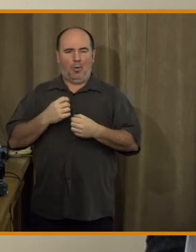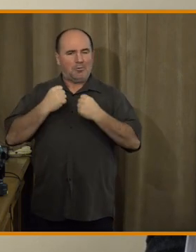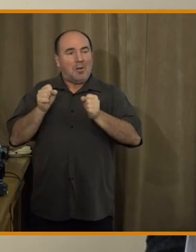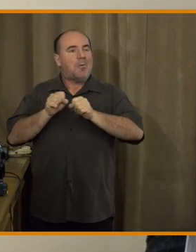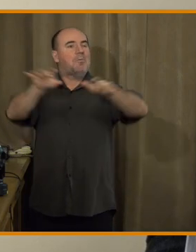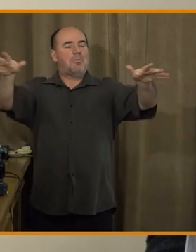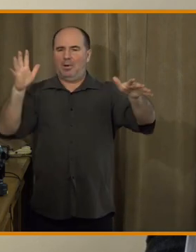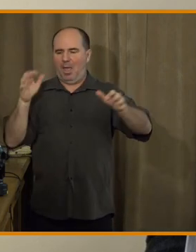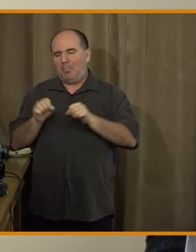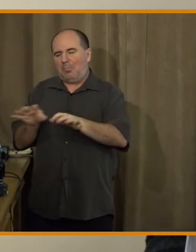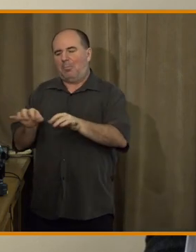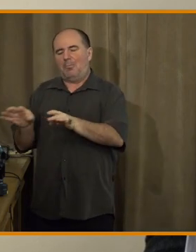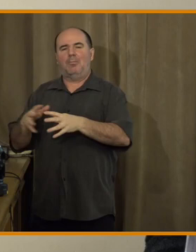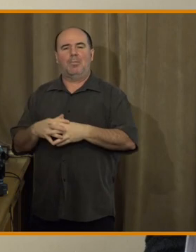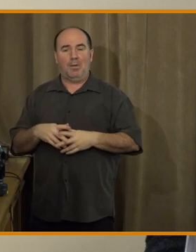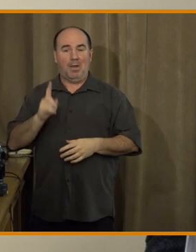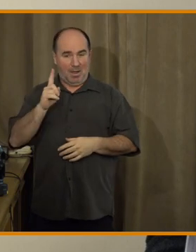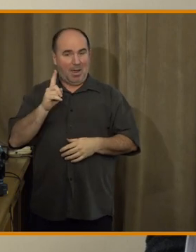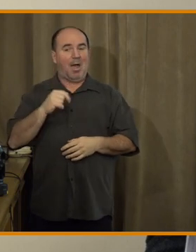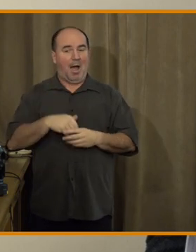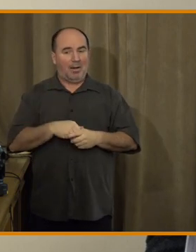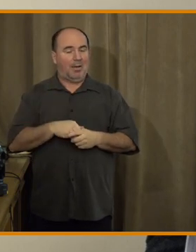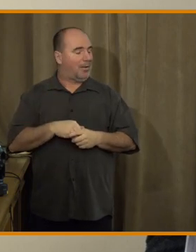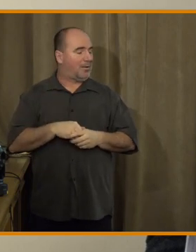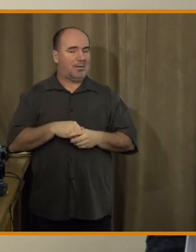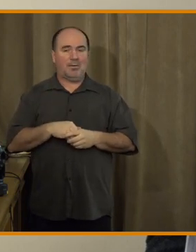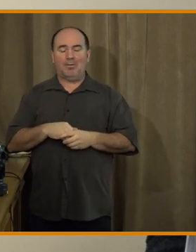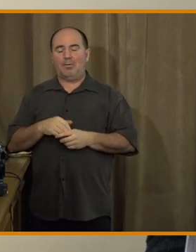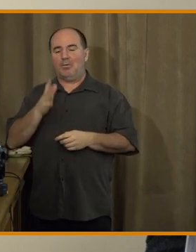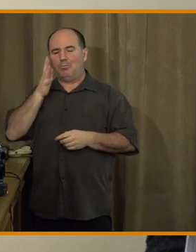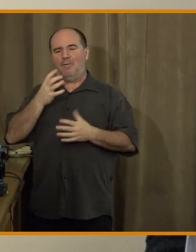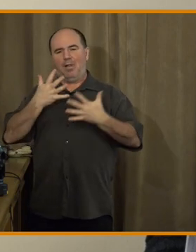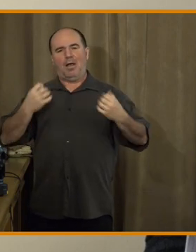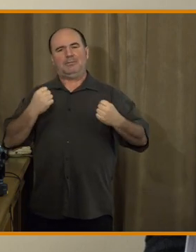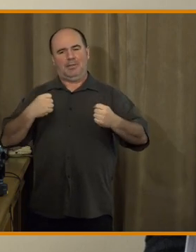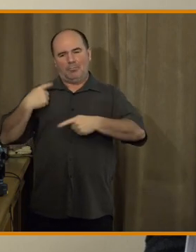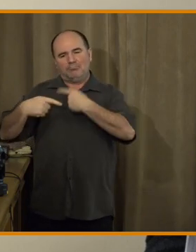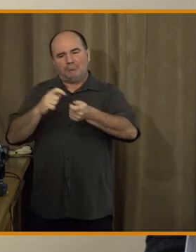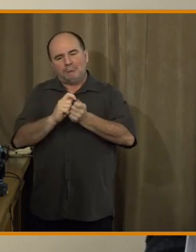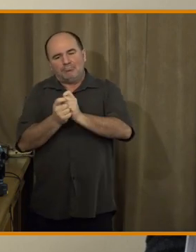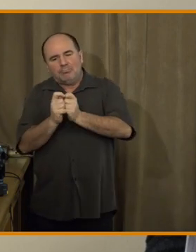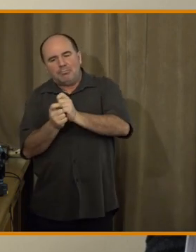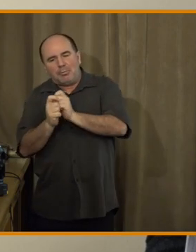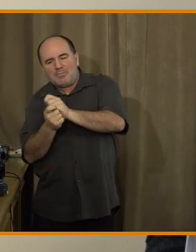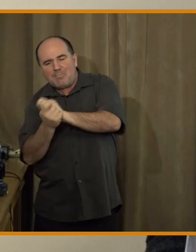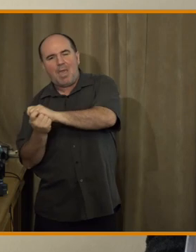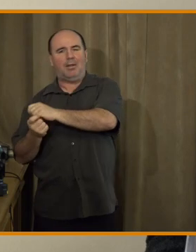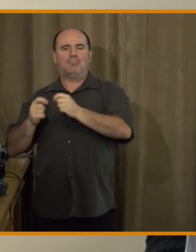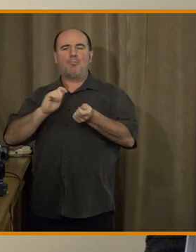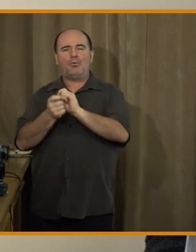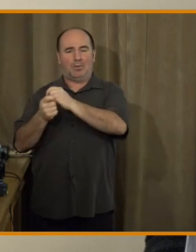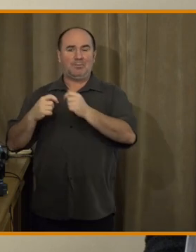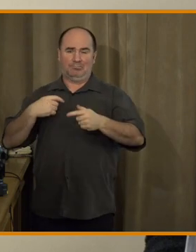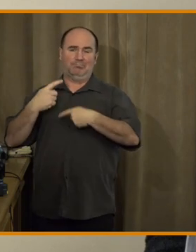ta jeho velká síla bude právě v těch inovacích. A tam si všechno vyzkoušíme a uvidíme, jak bude fungovat.